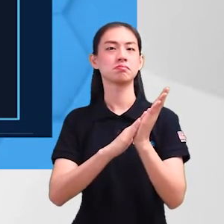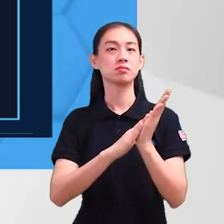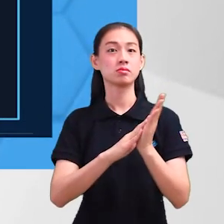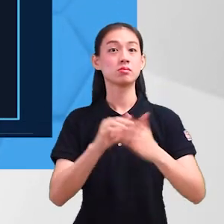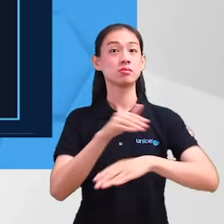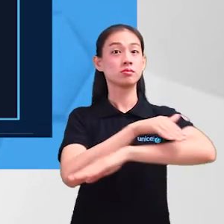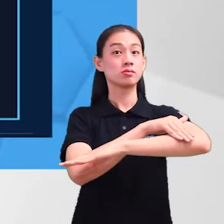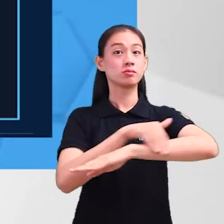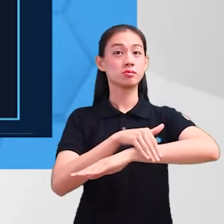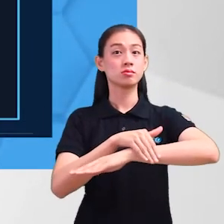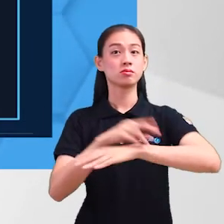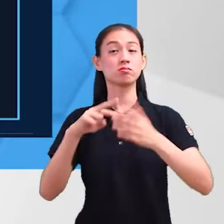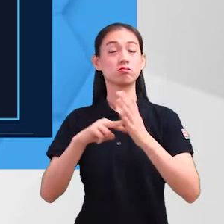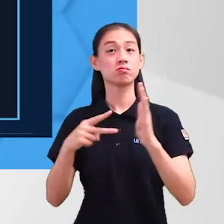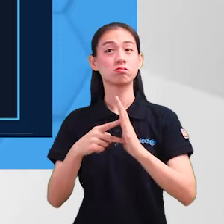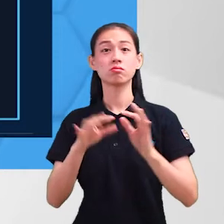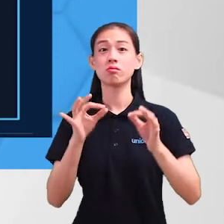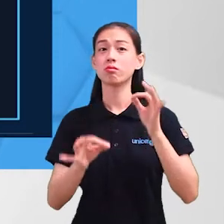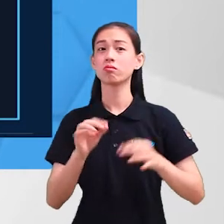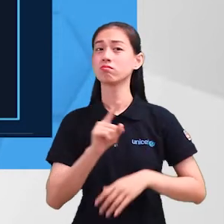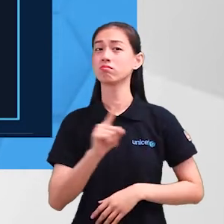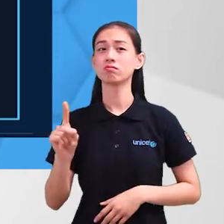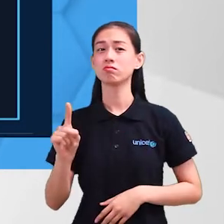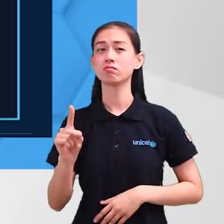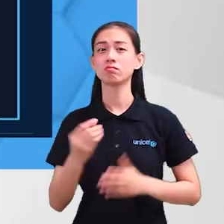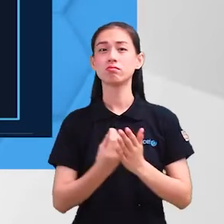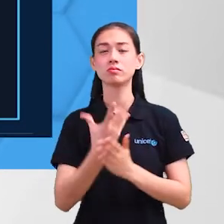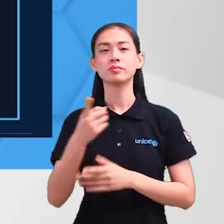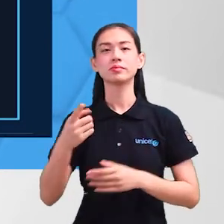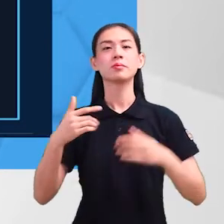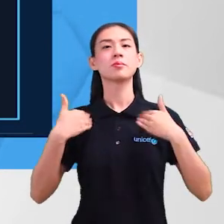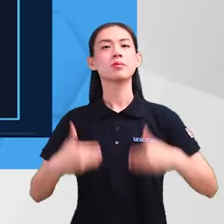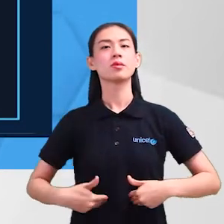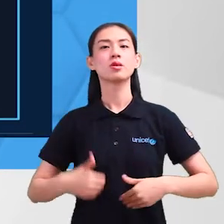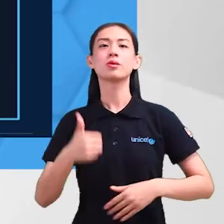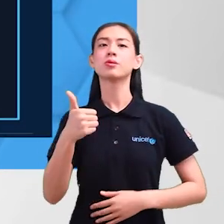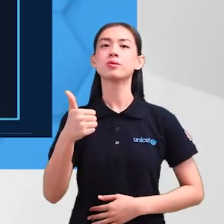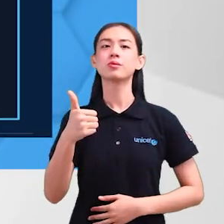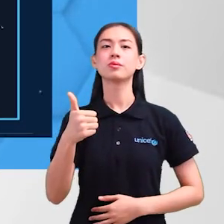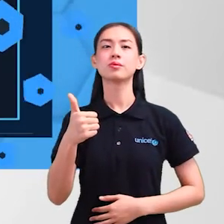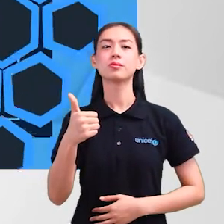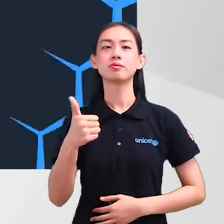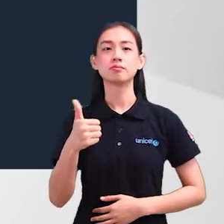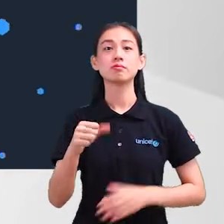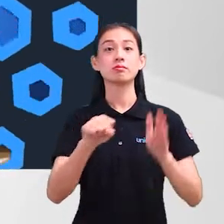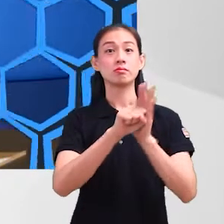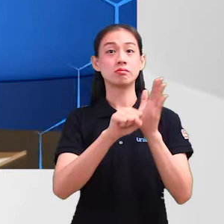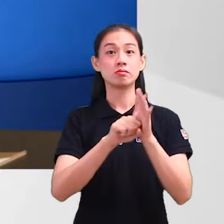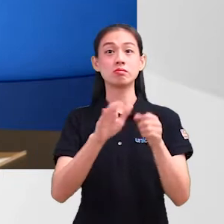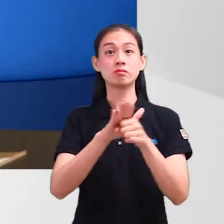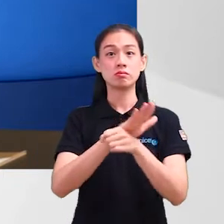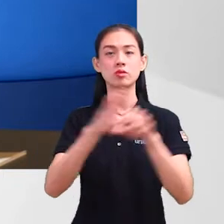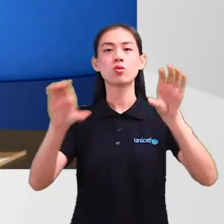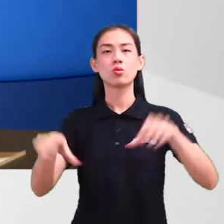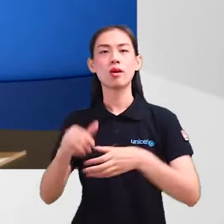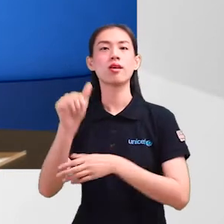Baris else bermaksud jika tidak, paparkan berat anda bagus dan ideal If